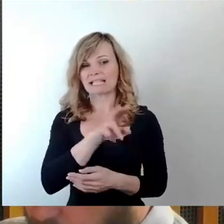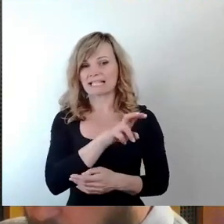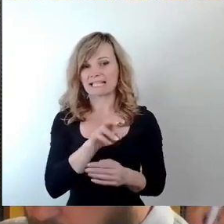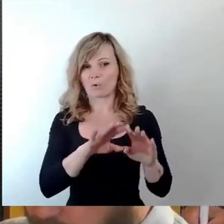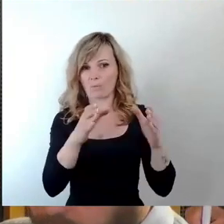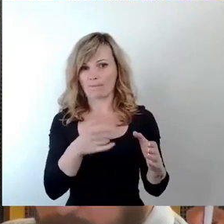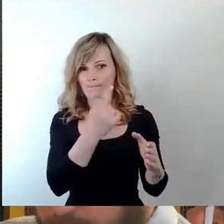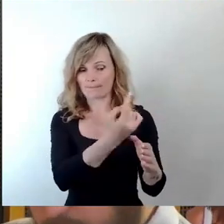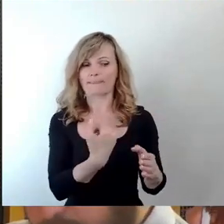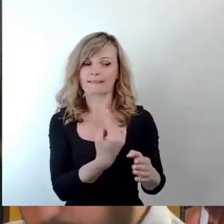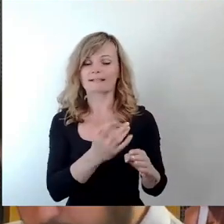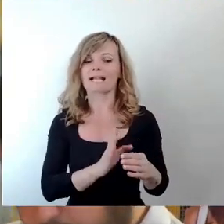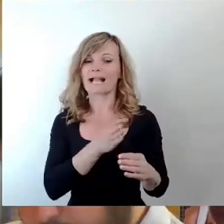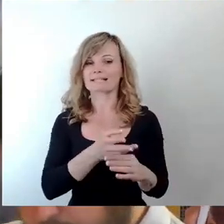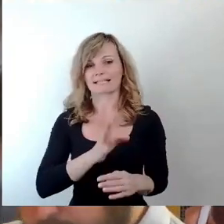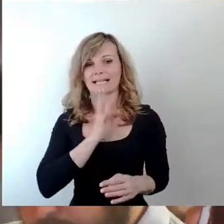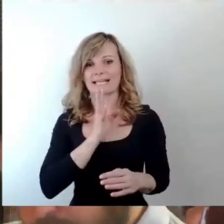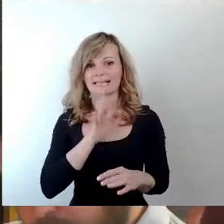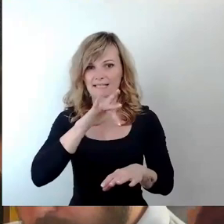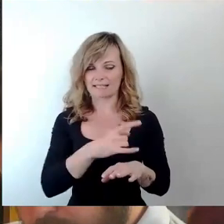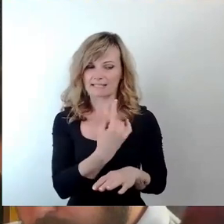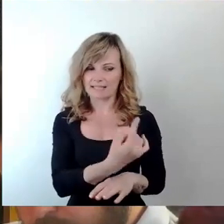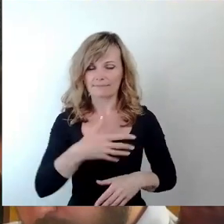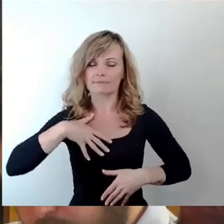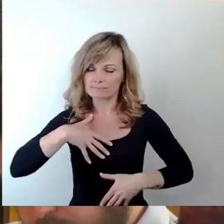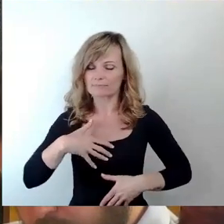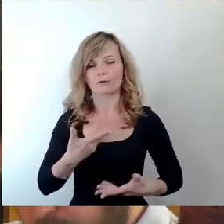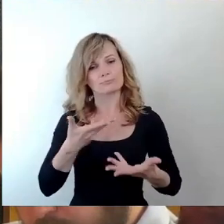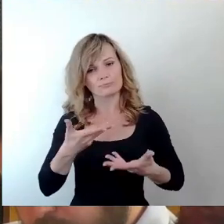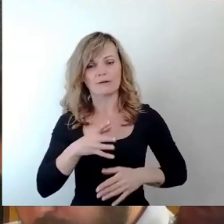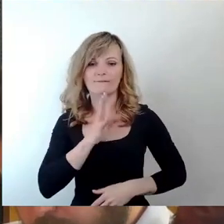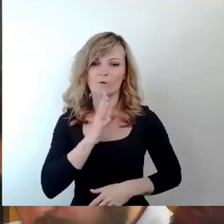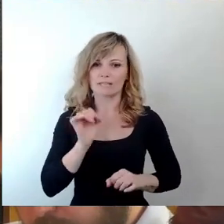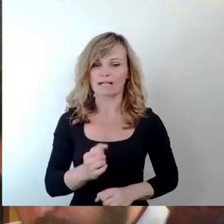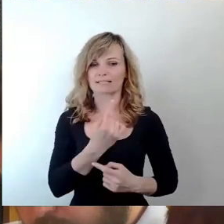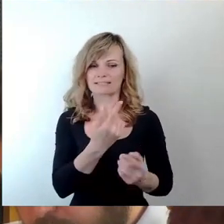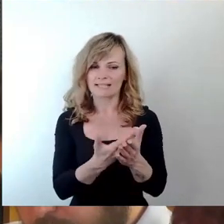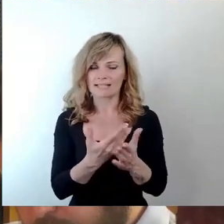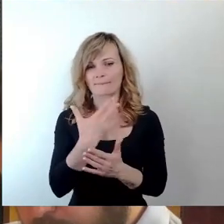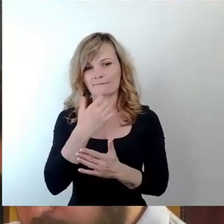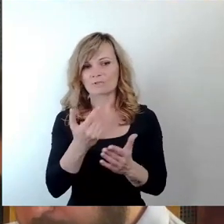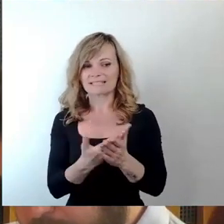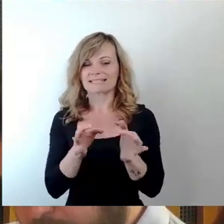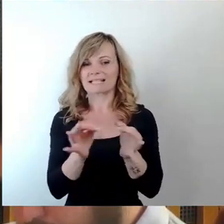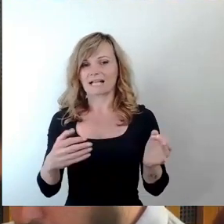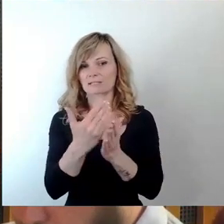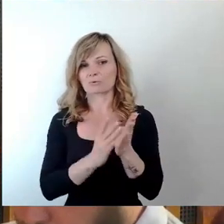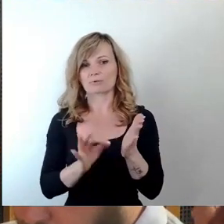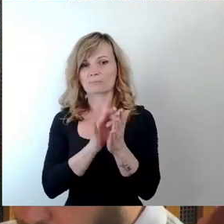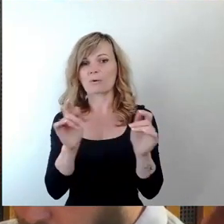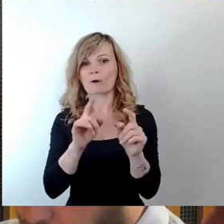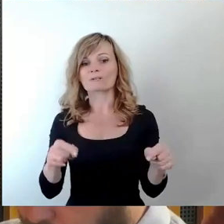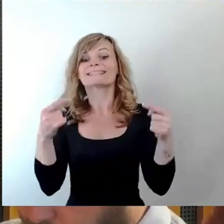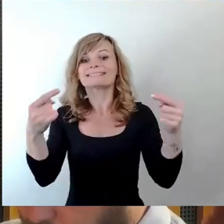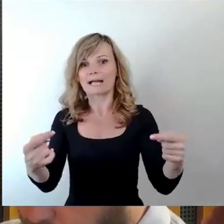Gastrednerin auf ihren Vortrag einstellen kann, beantrage ich, diesen Tagesordnungspunkt nach der Pause zu